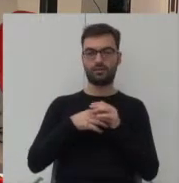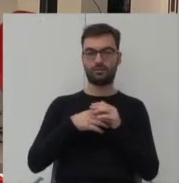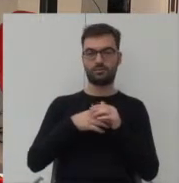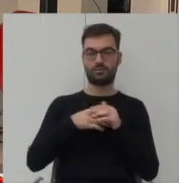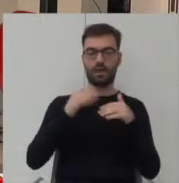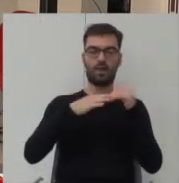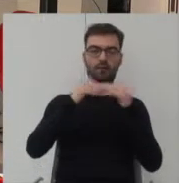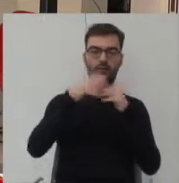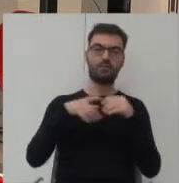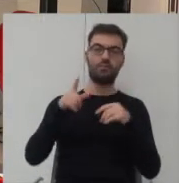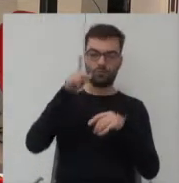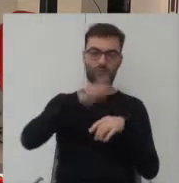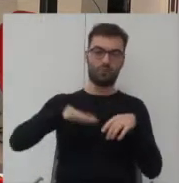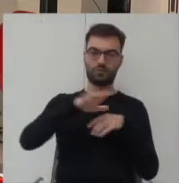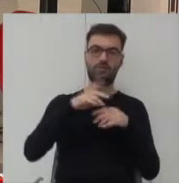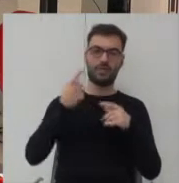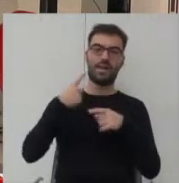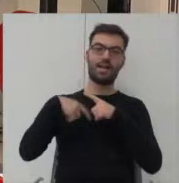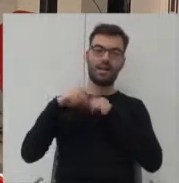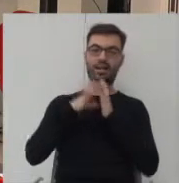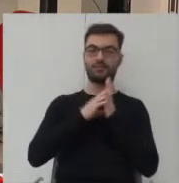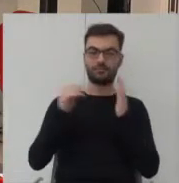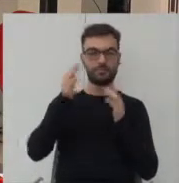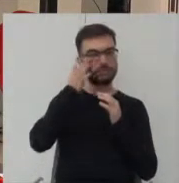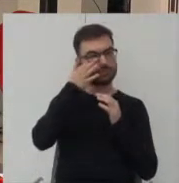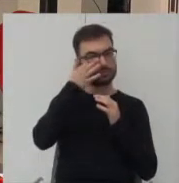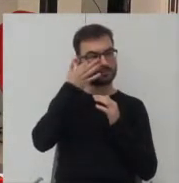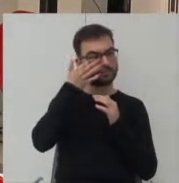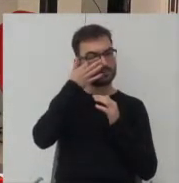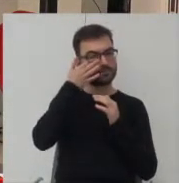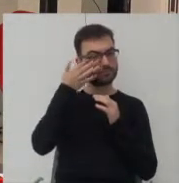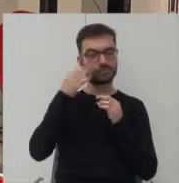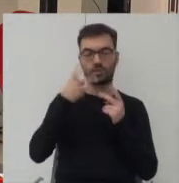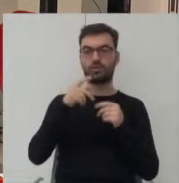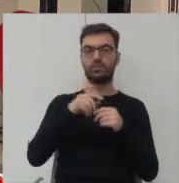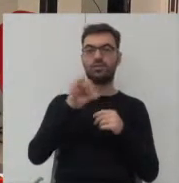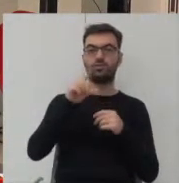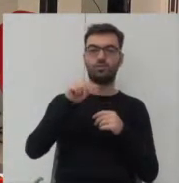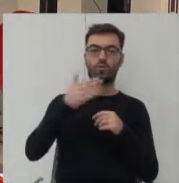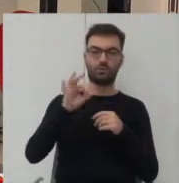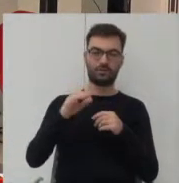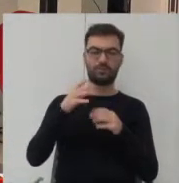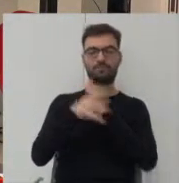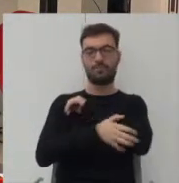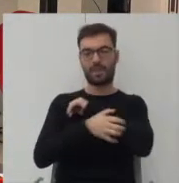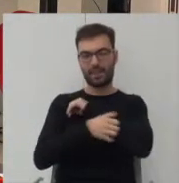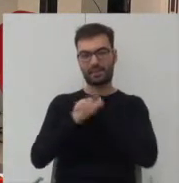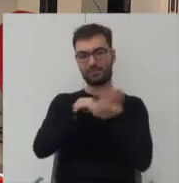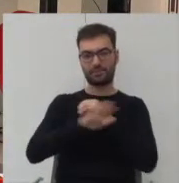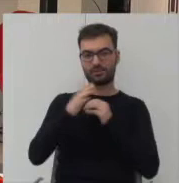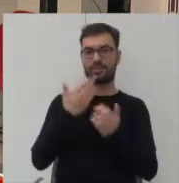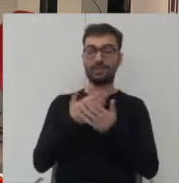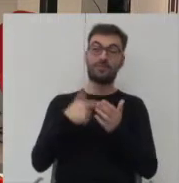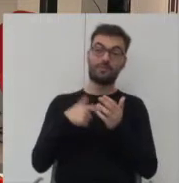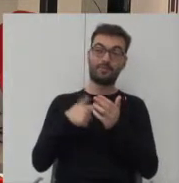to była społeczność która tradycję budowlaną wyniosła ze slumsów z których przeniosła się w to miejsce myślę że to